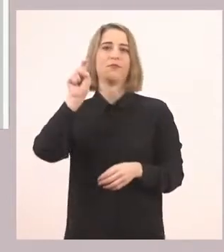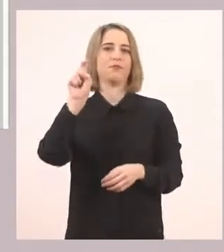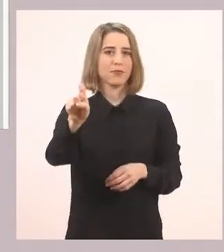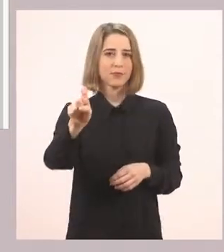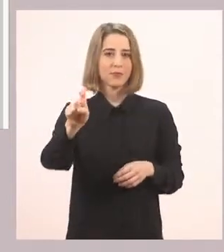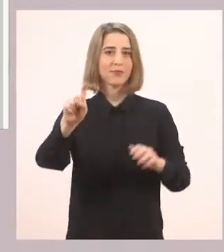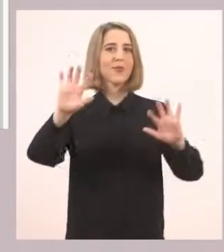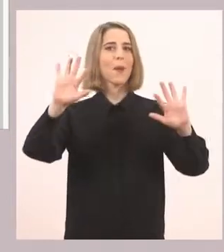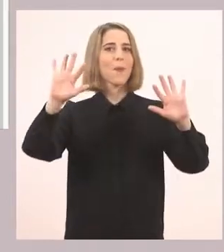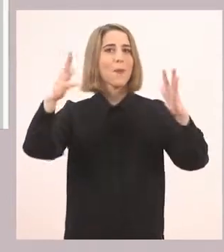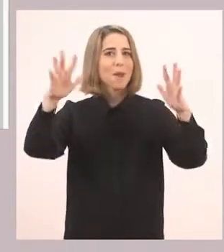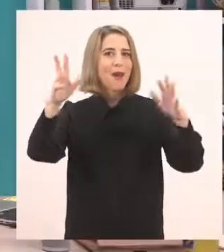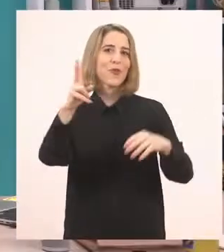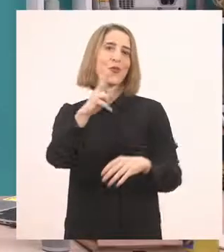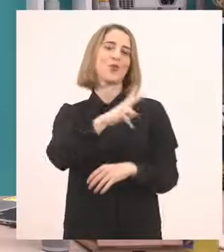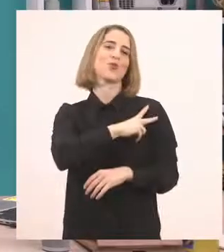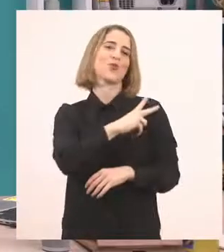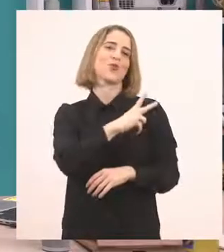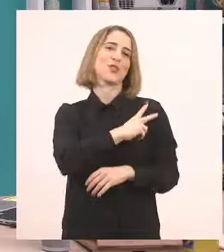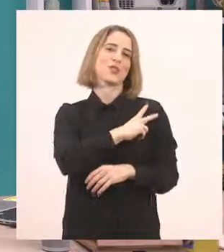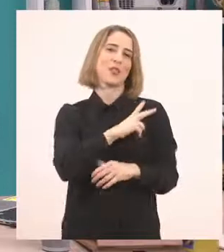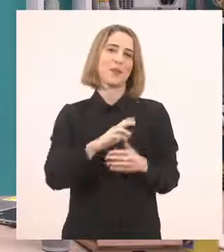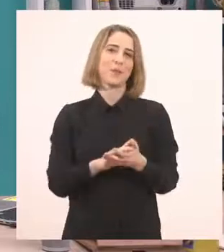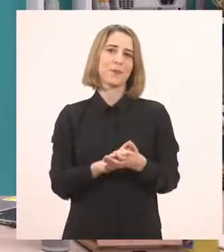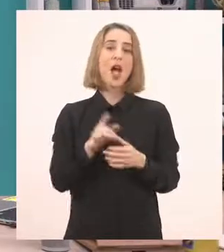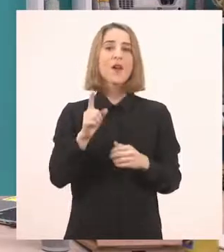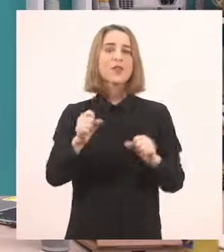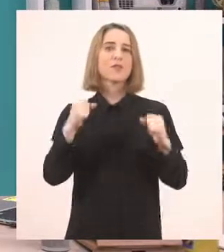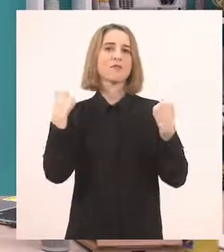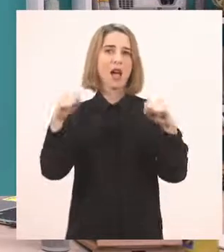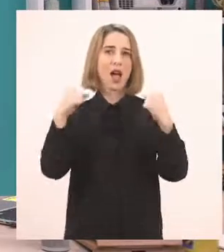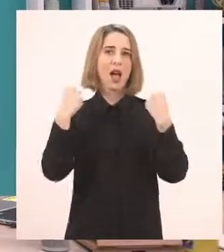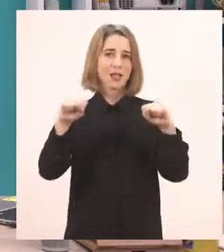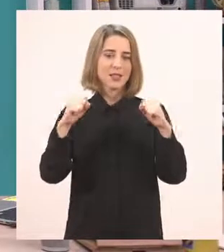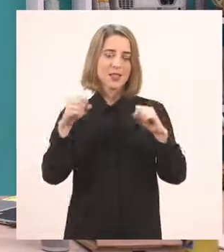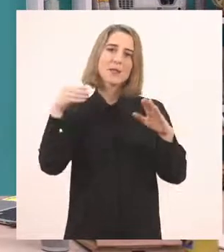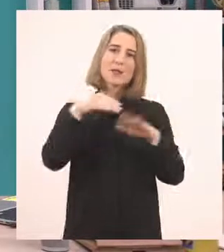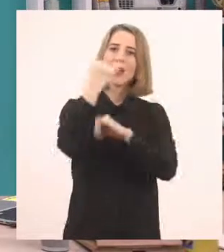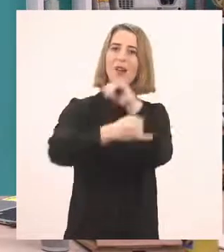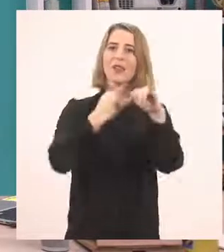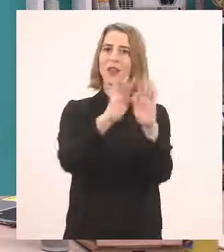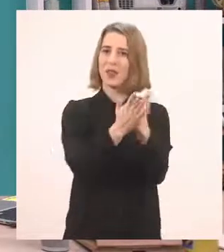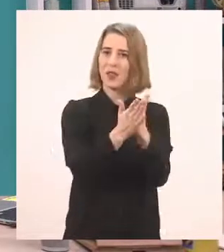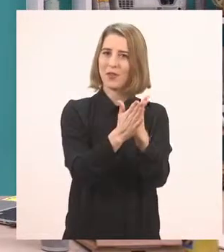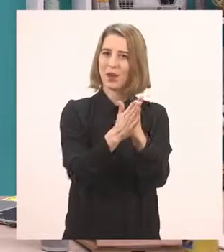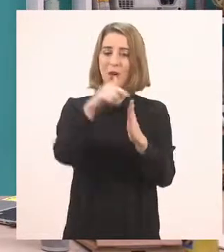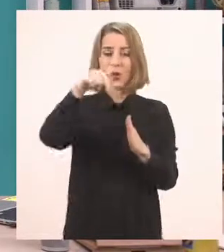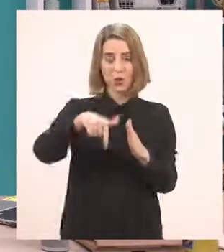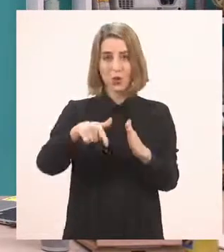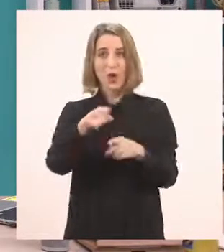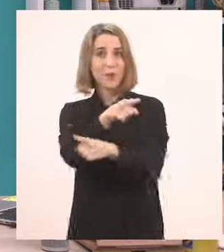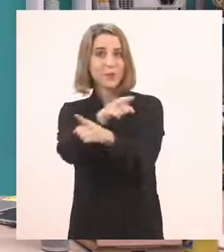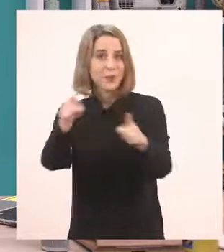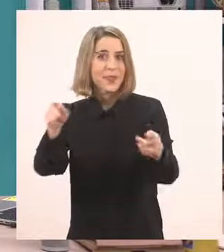Πολύ ωραία. Μας λέει μπράβο, σωστά. Αυτές ήταν οι δραστηριότητες από το διαδραστικό βιβλίο. Και τώρα θα πάμε και θα ανοίξουμε το